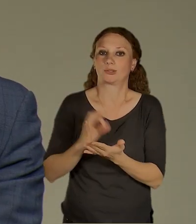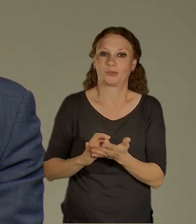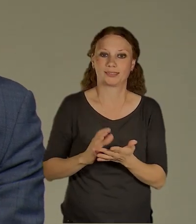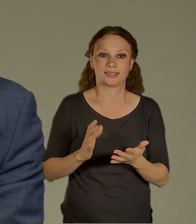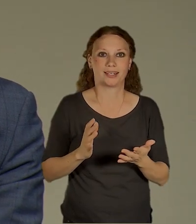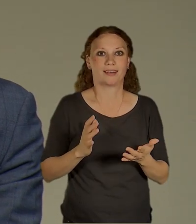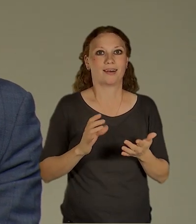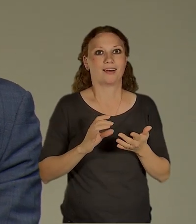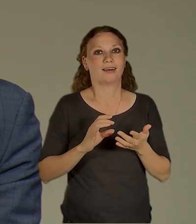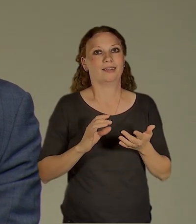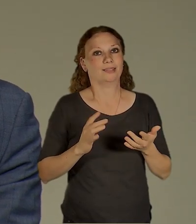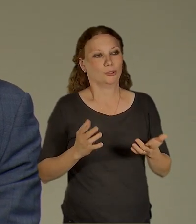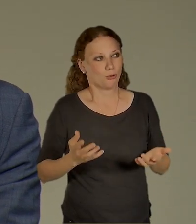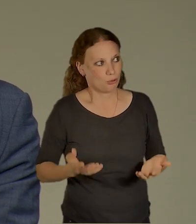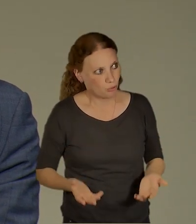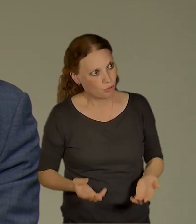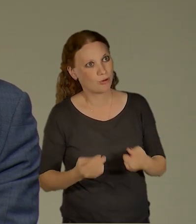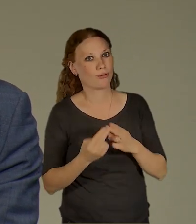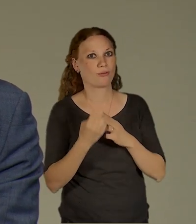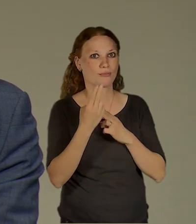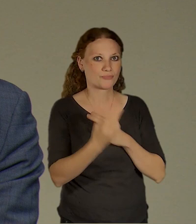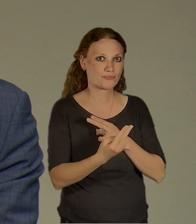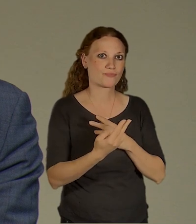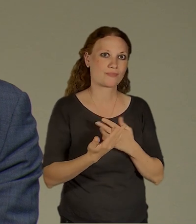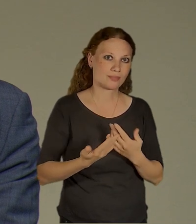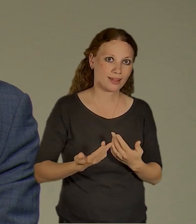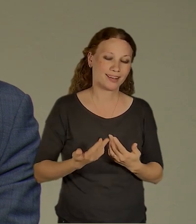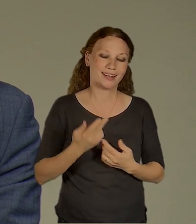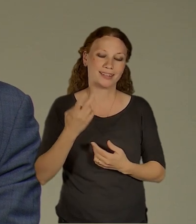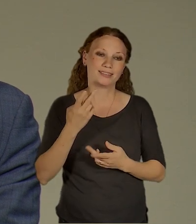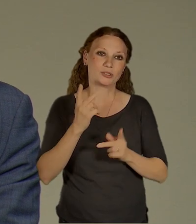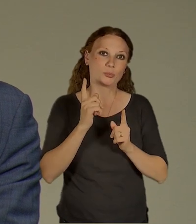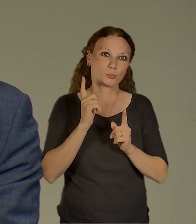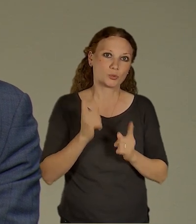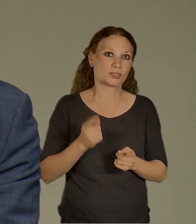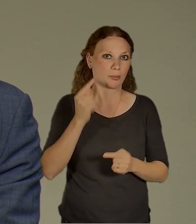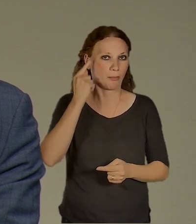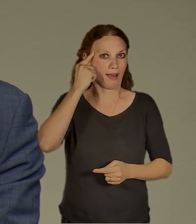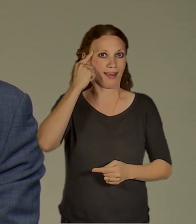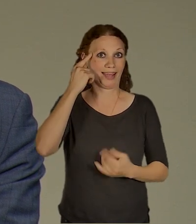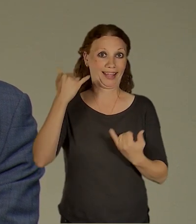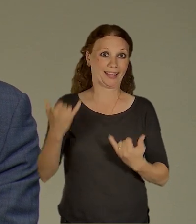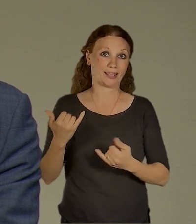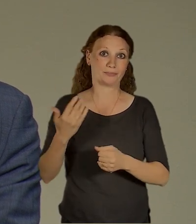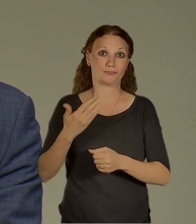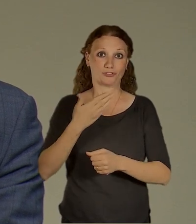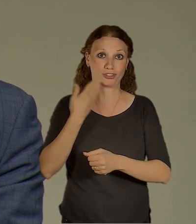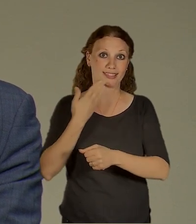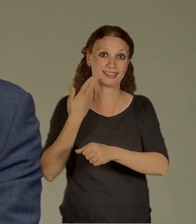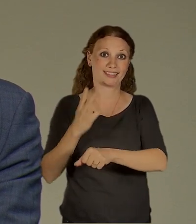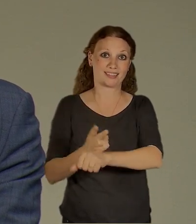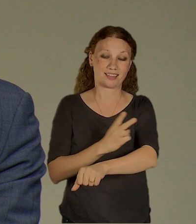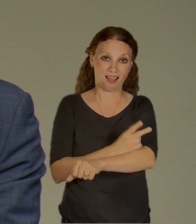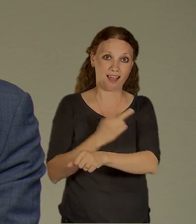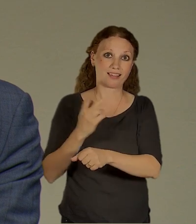No, tak samozřejmě musíme si uvědomit, jakém stavu je momentálně ta státní kasa. Teda